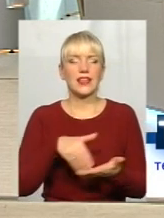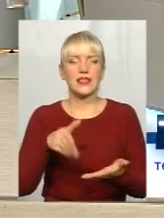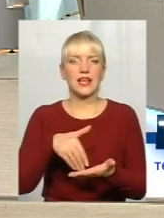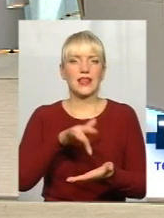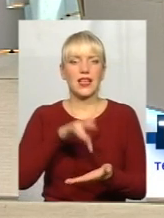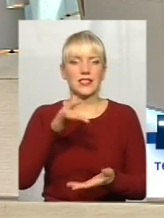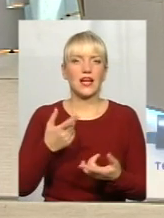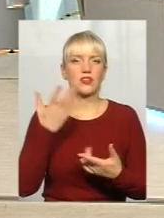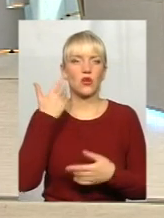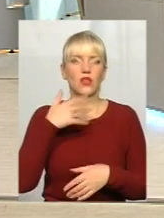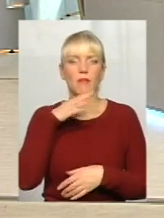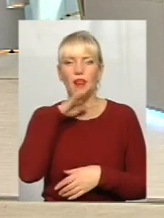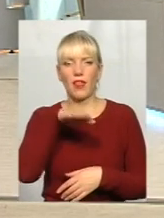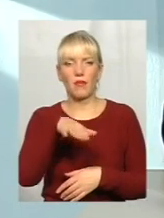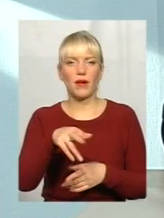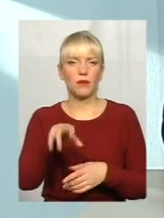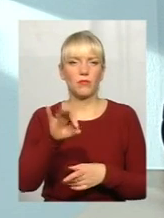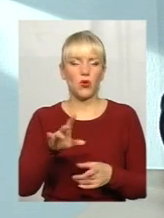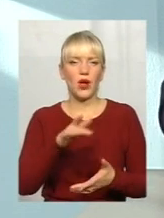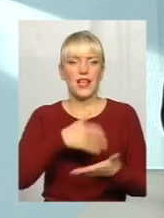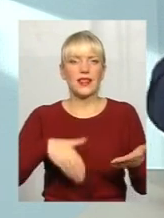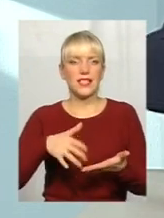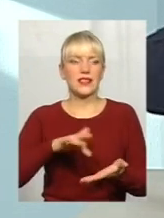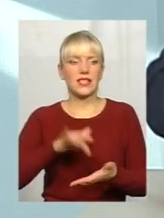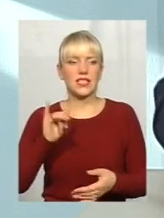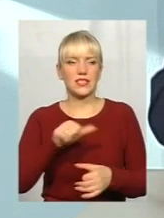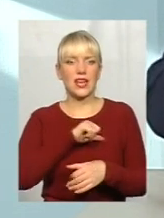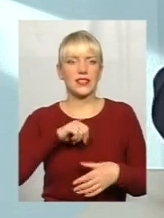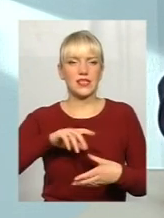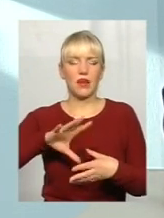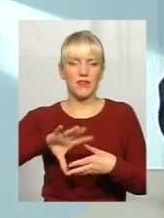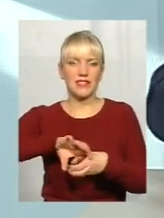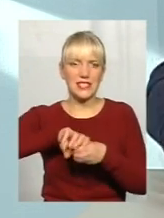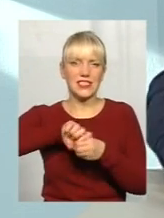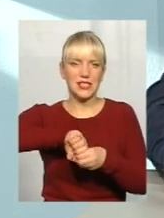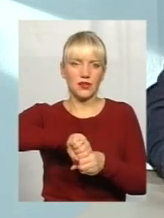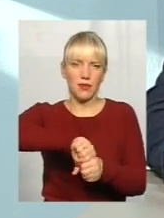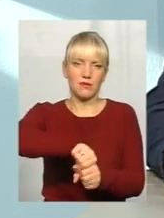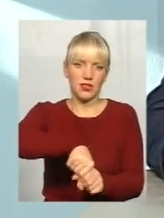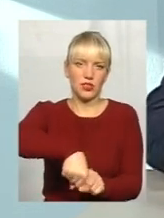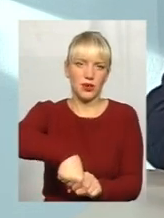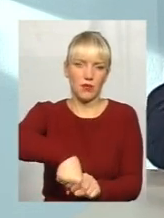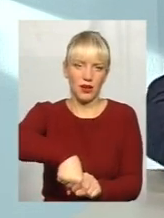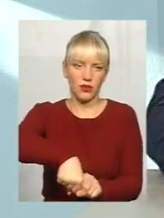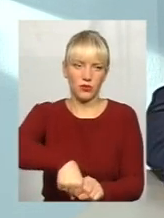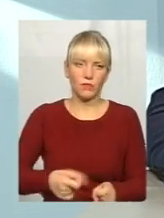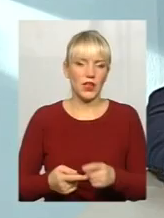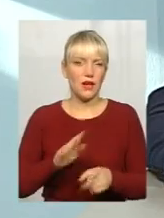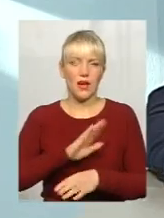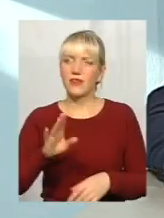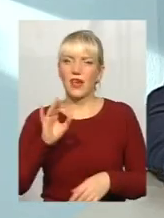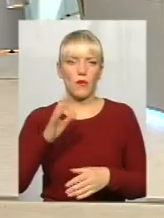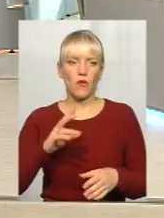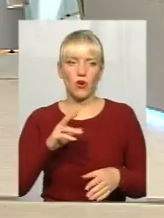говоримо, язиками ляпаємо про децентралізацію, а самі отаку все зажимаємо, зажимаємо, зажимаємо. Я не про сіпагатізм.